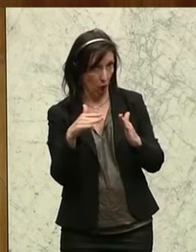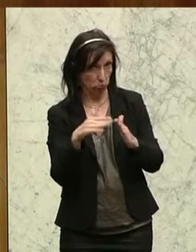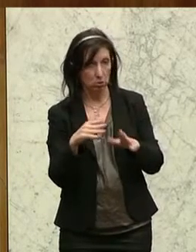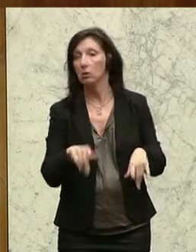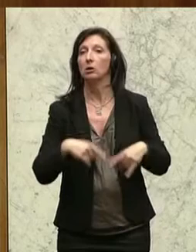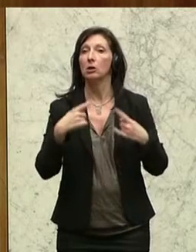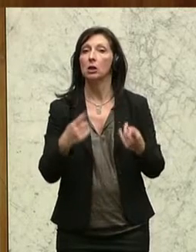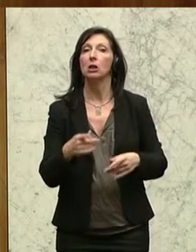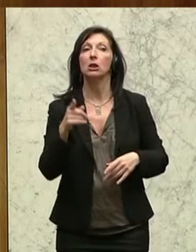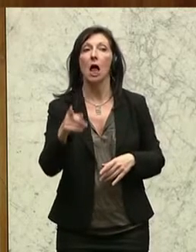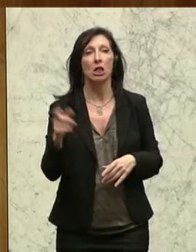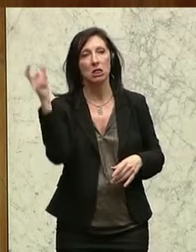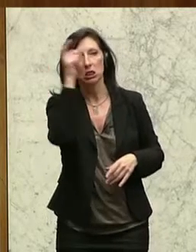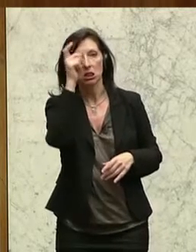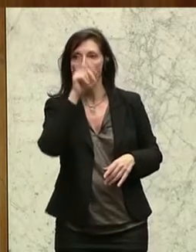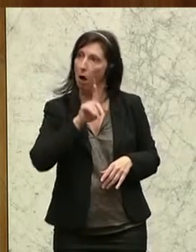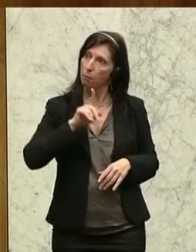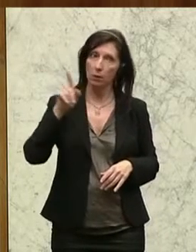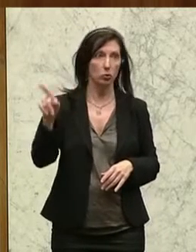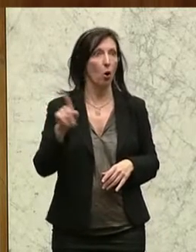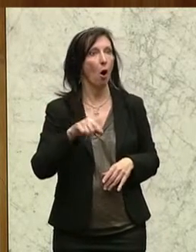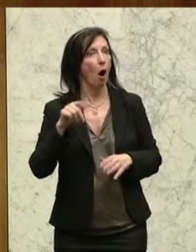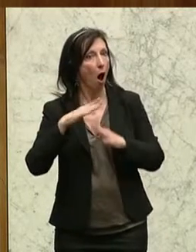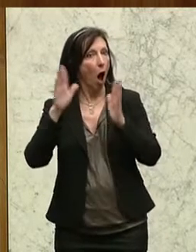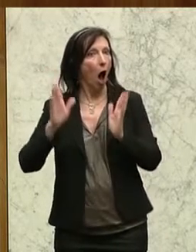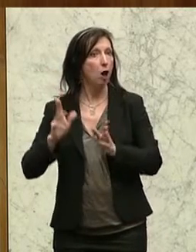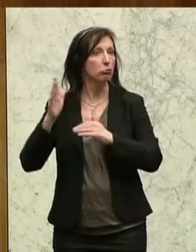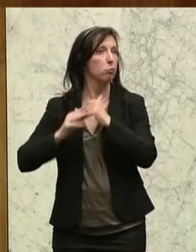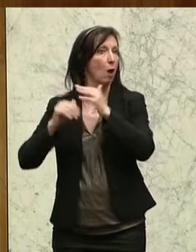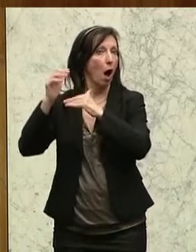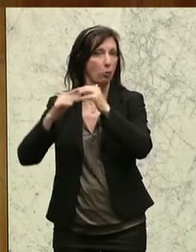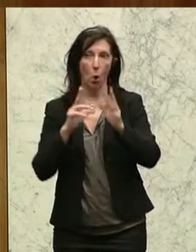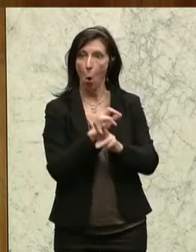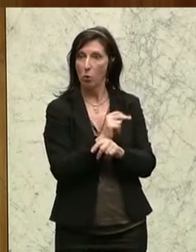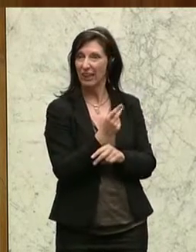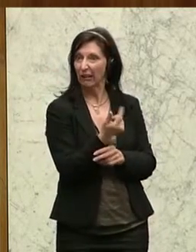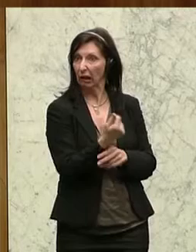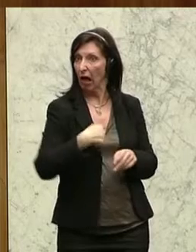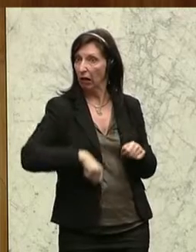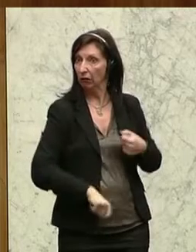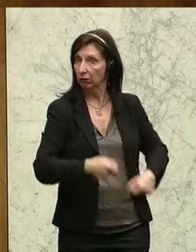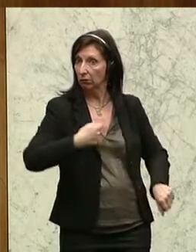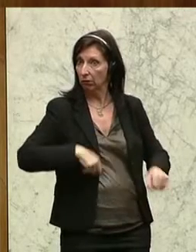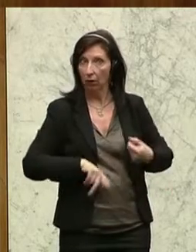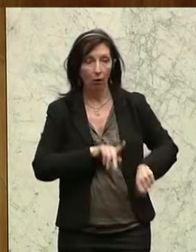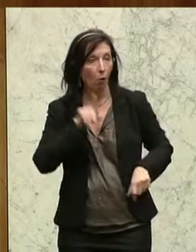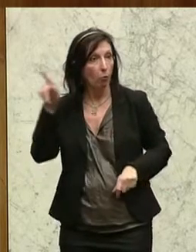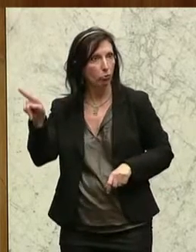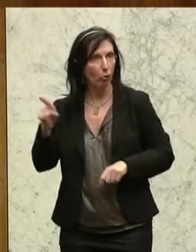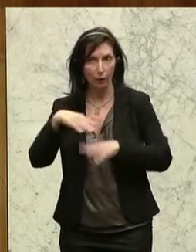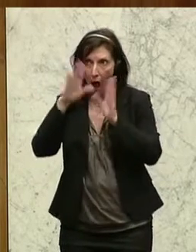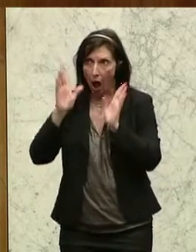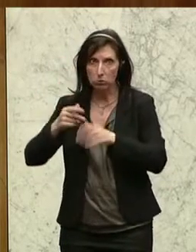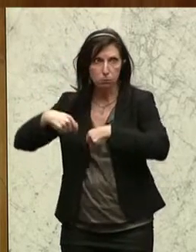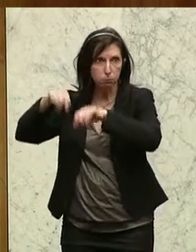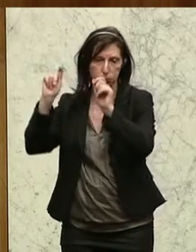baut der gute Mann in Serbien ein Haus um dieses in Österreich erschlichene Geld. Meine sehr geehrten Damen und Herren, hier fehlt der